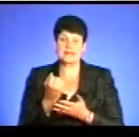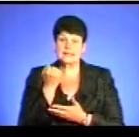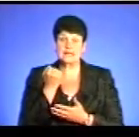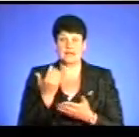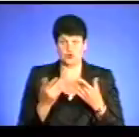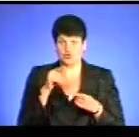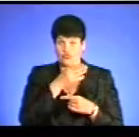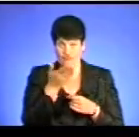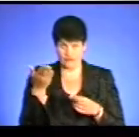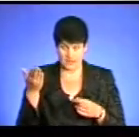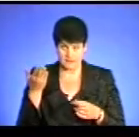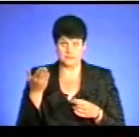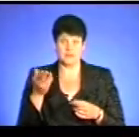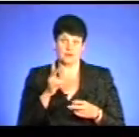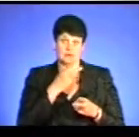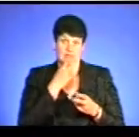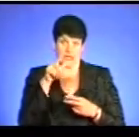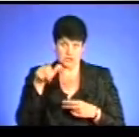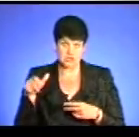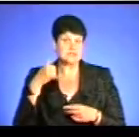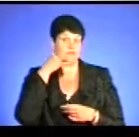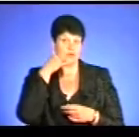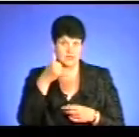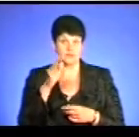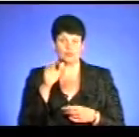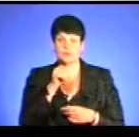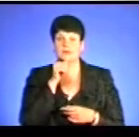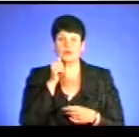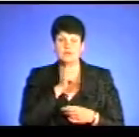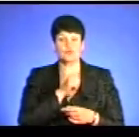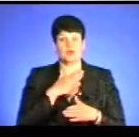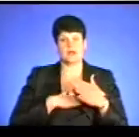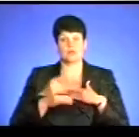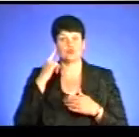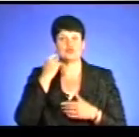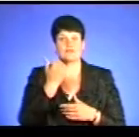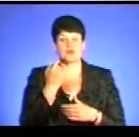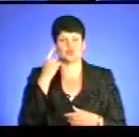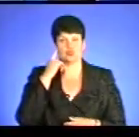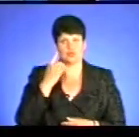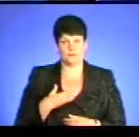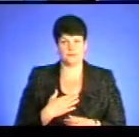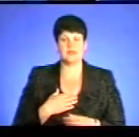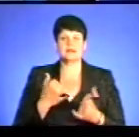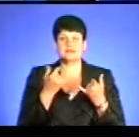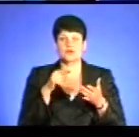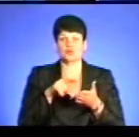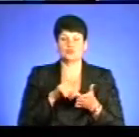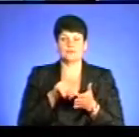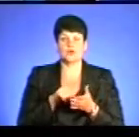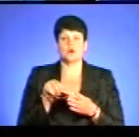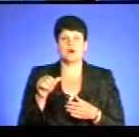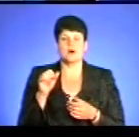що, якщо ви серед наших глядачів телефонуєте, будемо анонімно раді почути вашу думку. Ну, власне, наші студії Олексій Воронцов, учасник АТО,